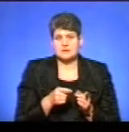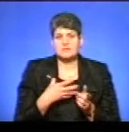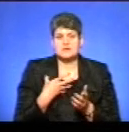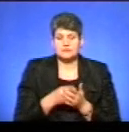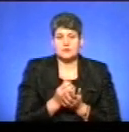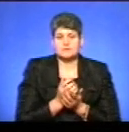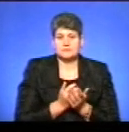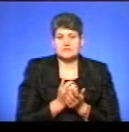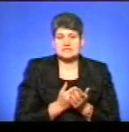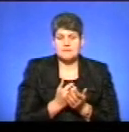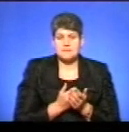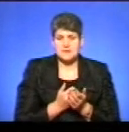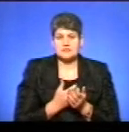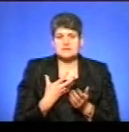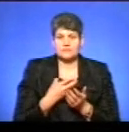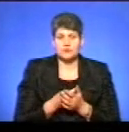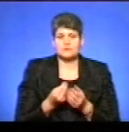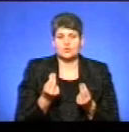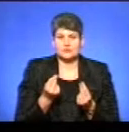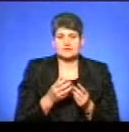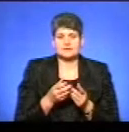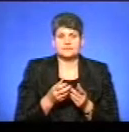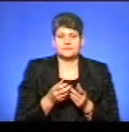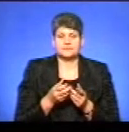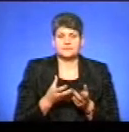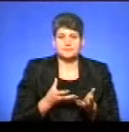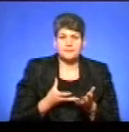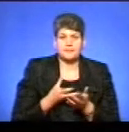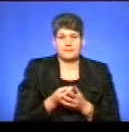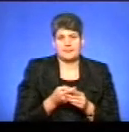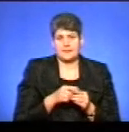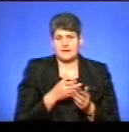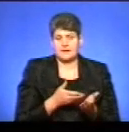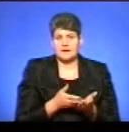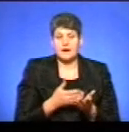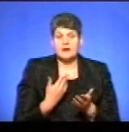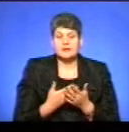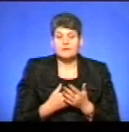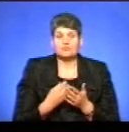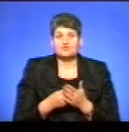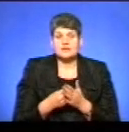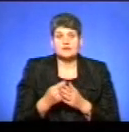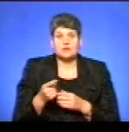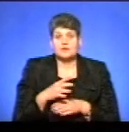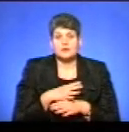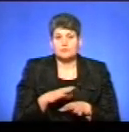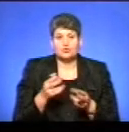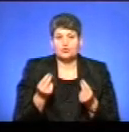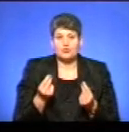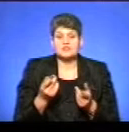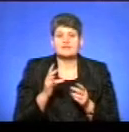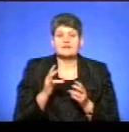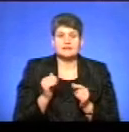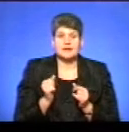ресурсом, власними коштами закривали це питання. Але так, як в бюджеті Тернополя не було коштів на